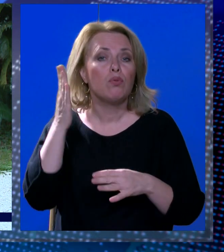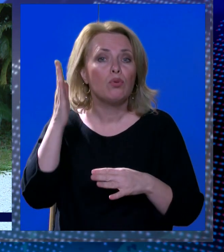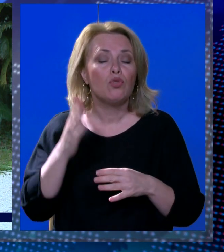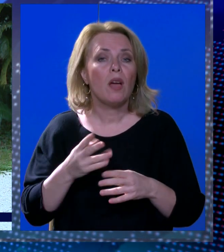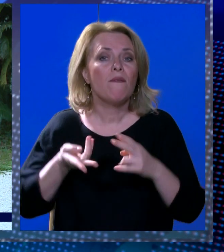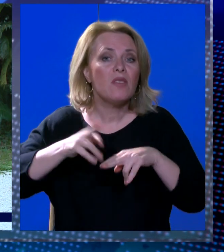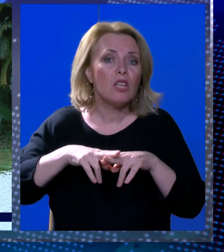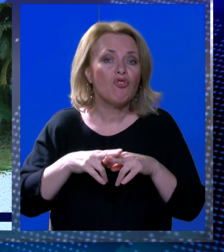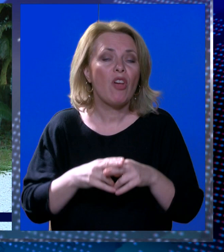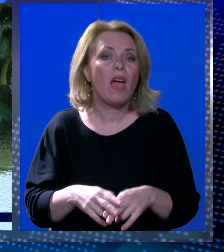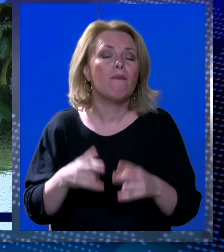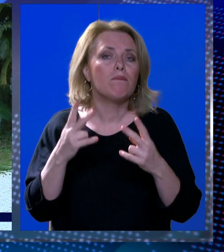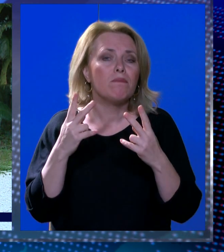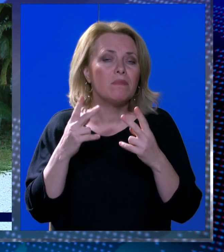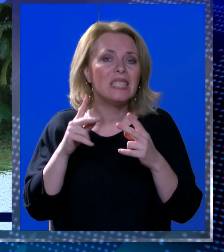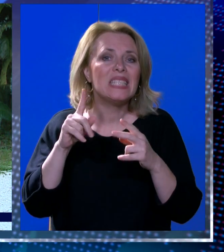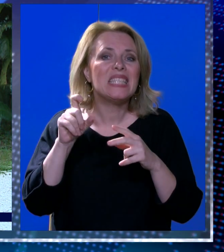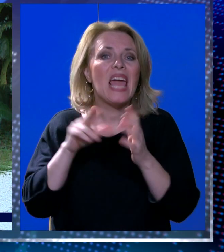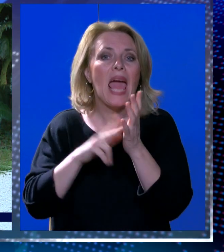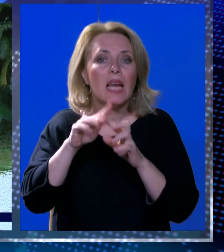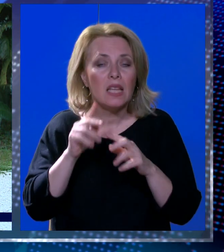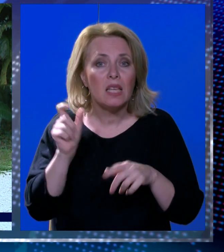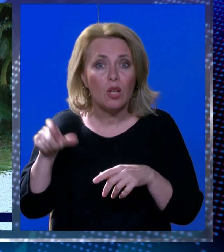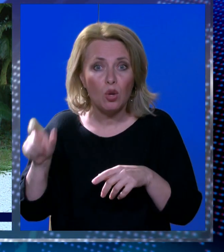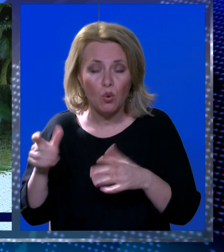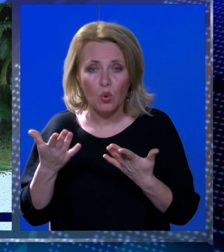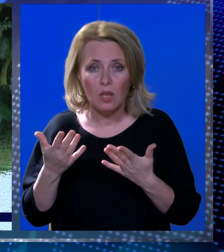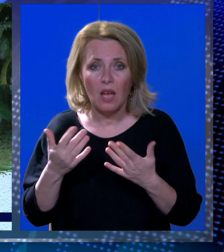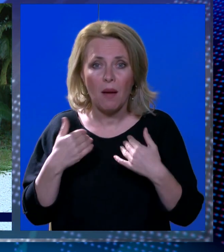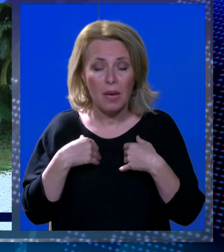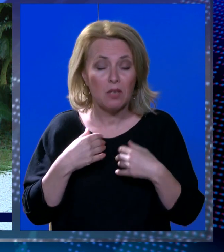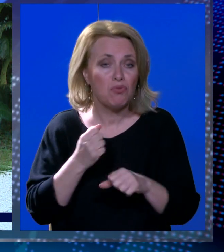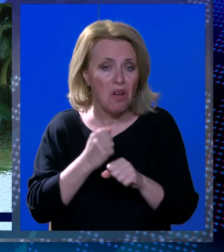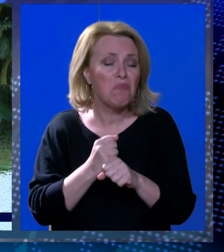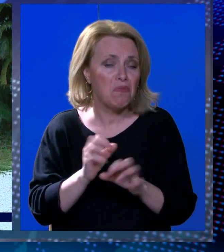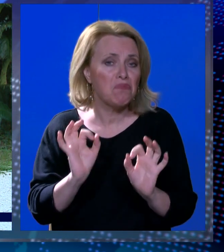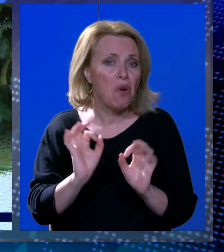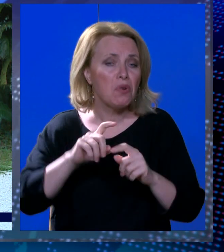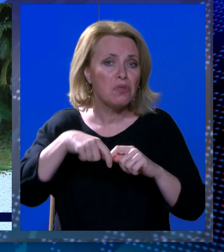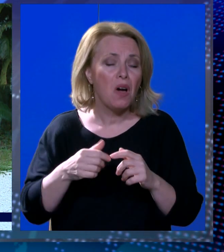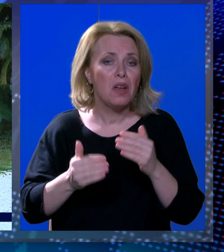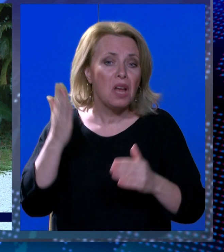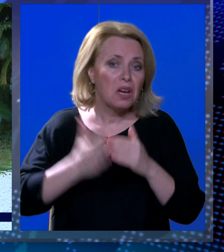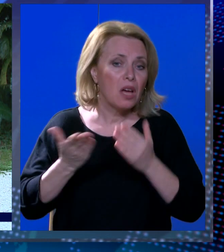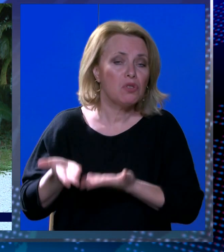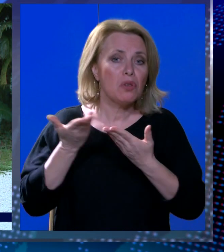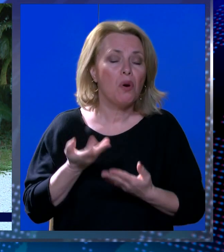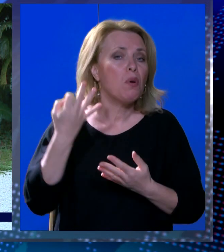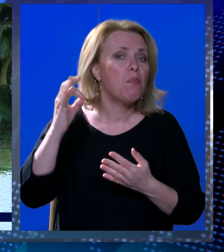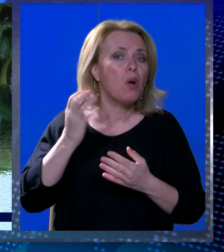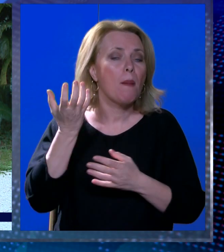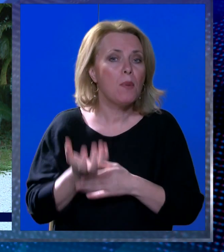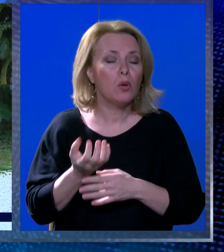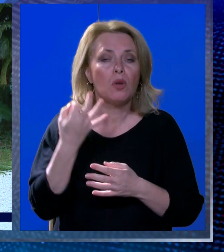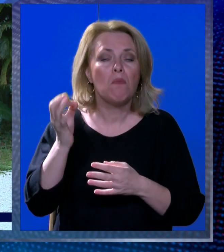Libertasu je ton u sve dublje, dublje. Na kraju svega meni su učinili jako veliku uslugu, nakon sam dobio bolji posao, bolju